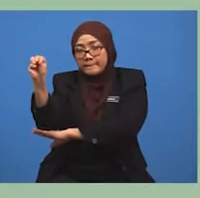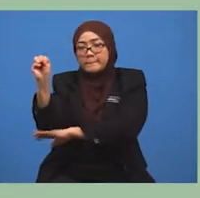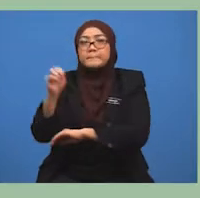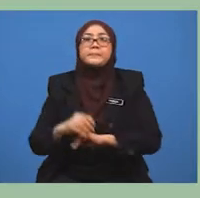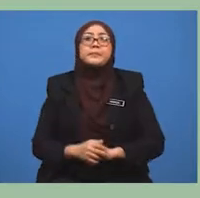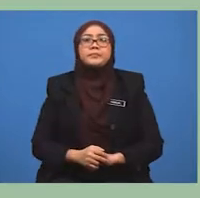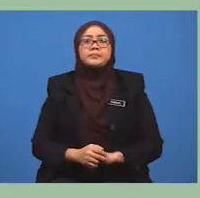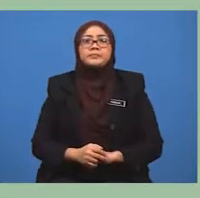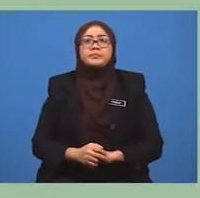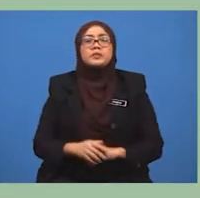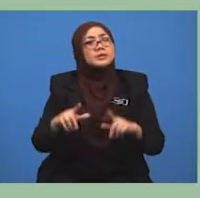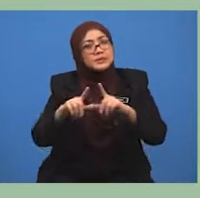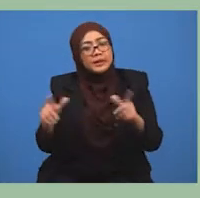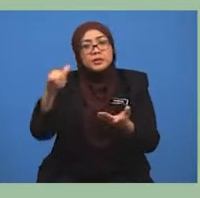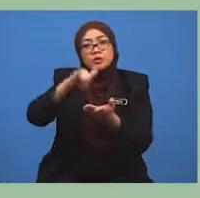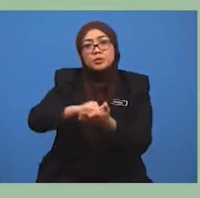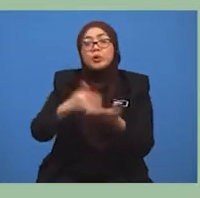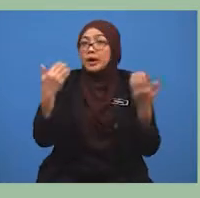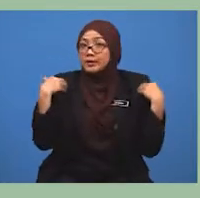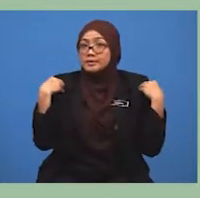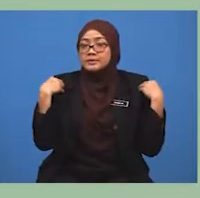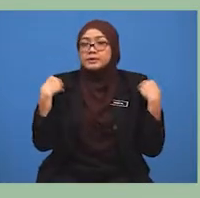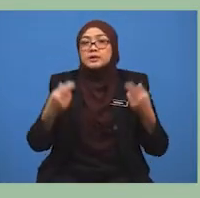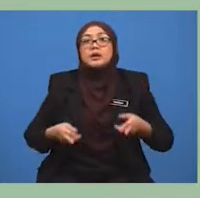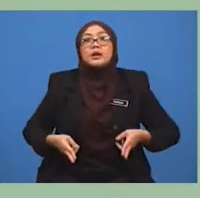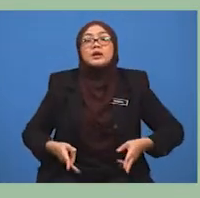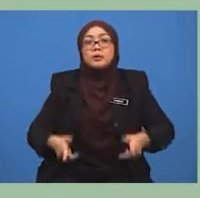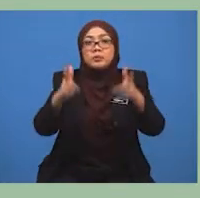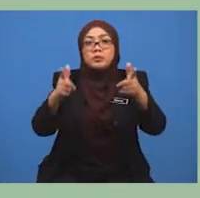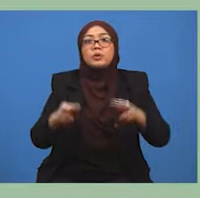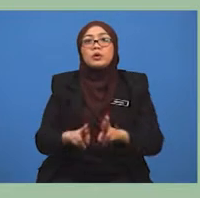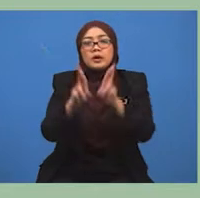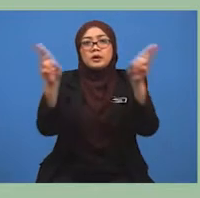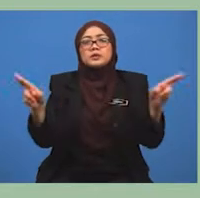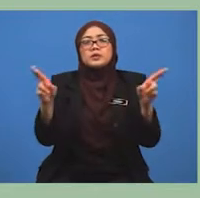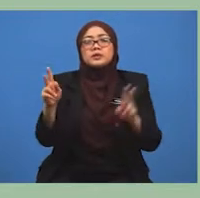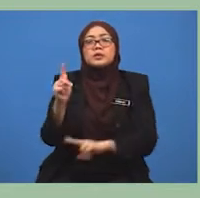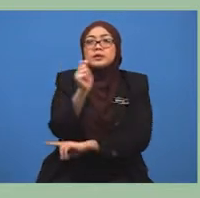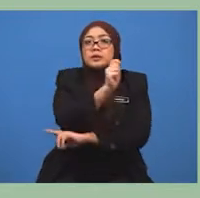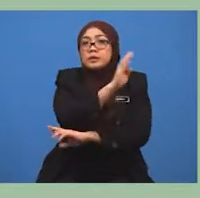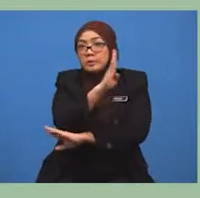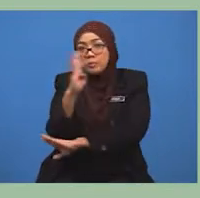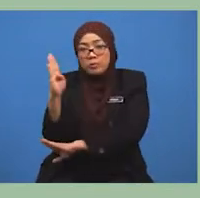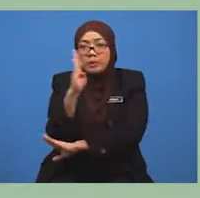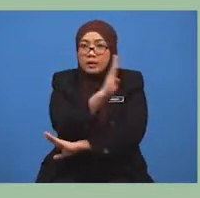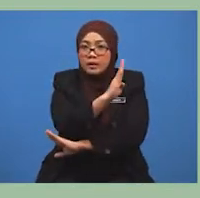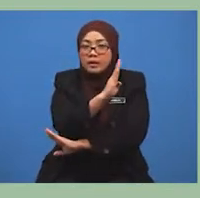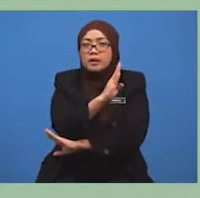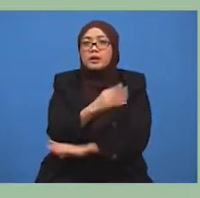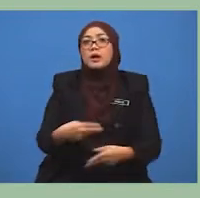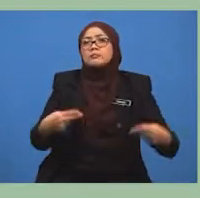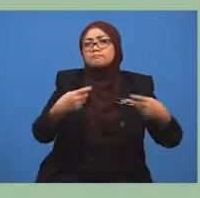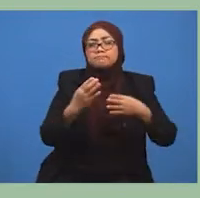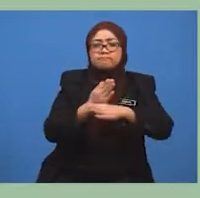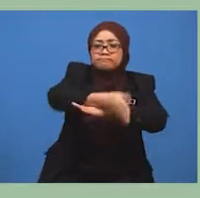Selain itu, terdapat pembinaan lebuh raya Timur Barat yang merentasi tanah tinggi